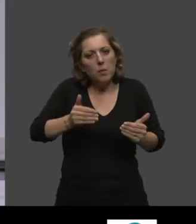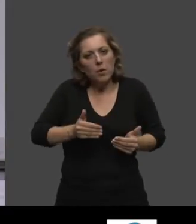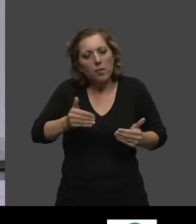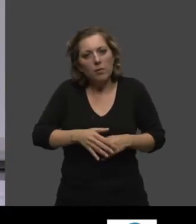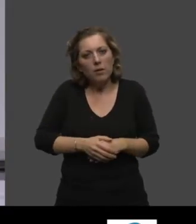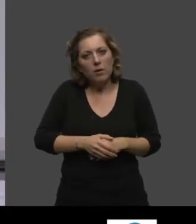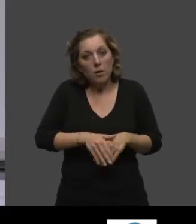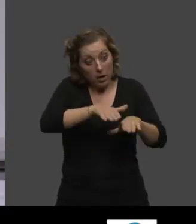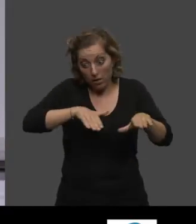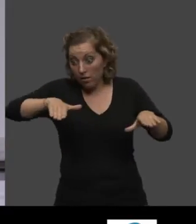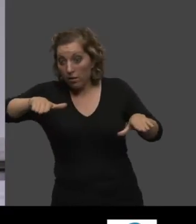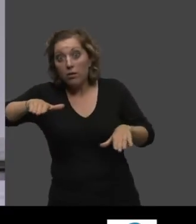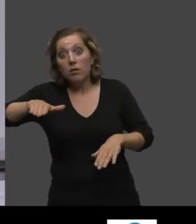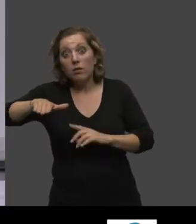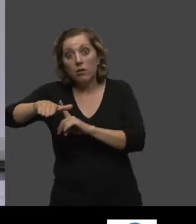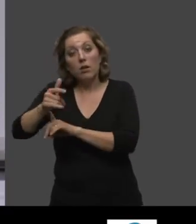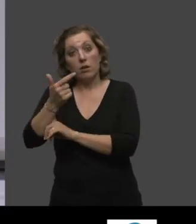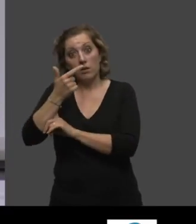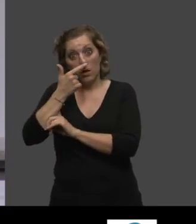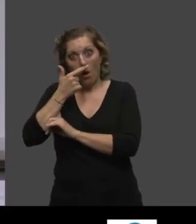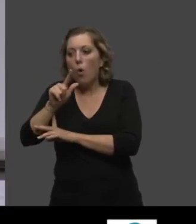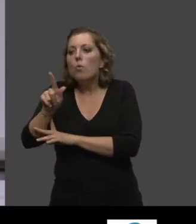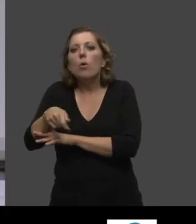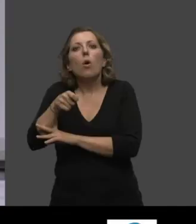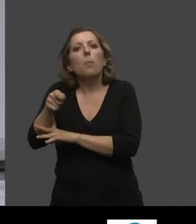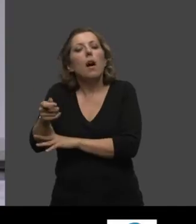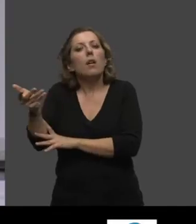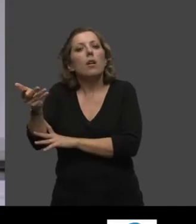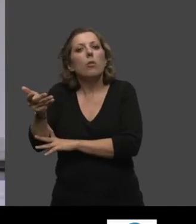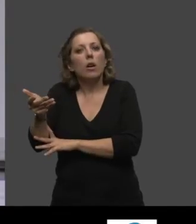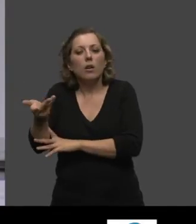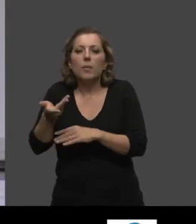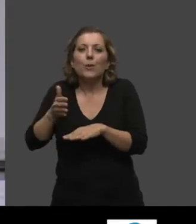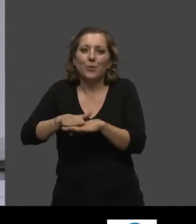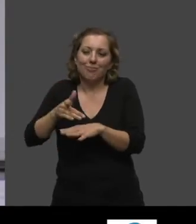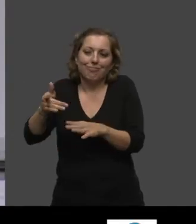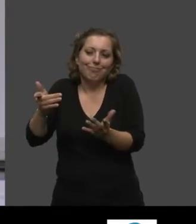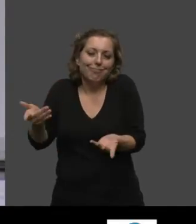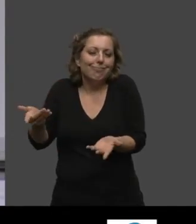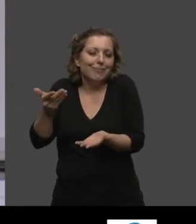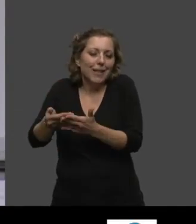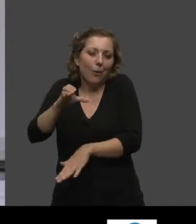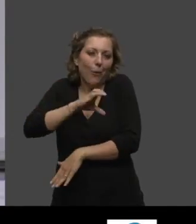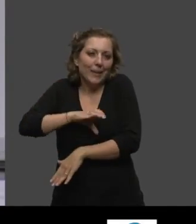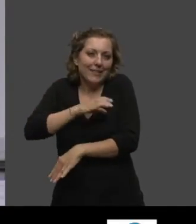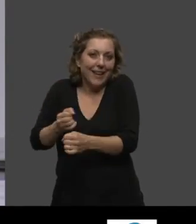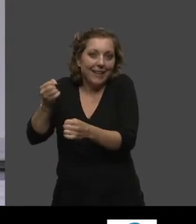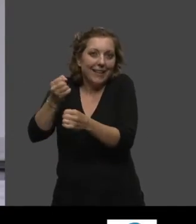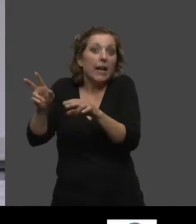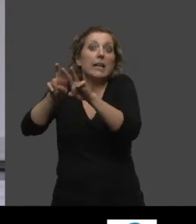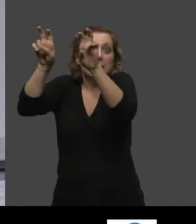la même manière, il me paraîtrait normal, et c'est ce qu'on va essayer de faire, de mettre en place un diplôme